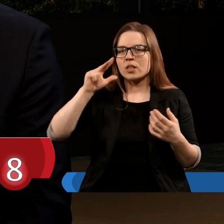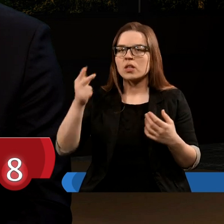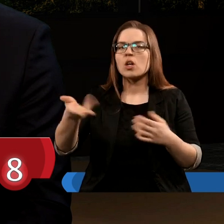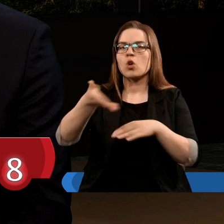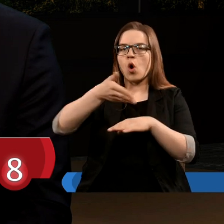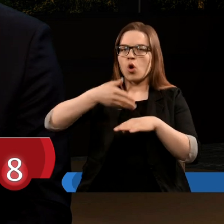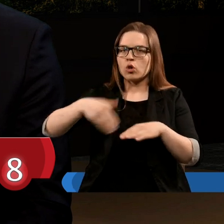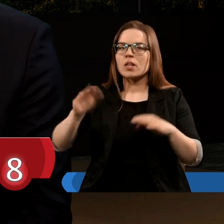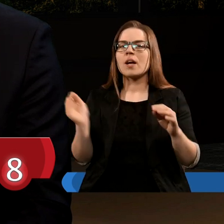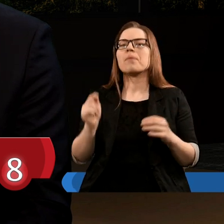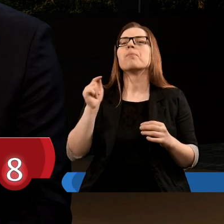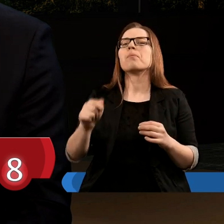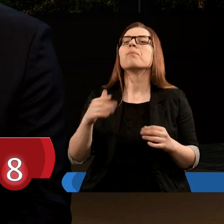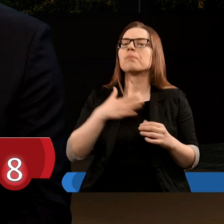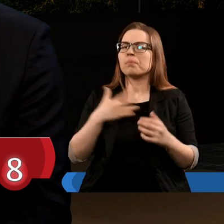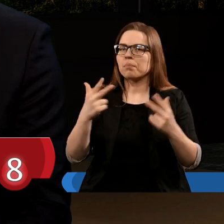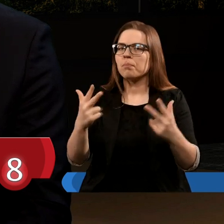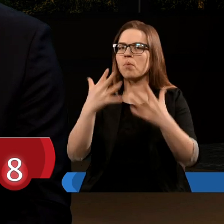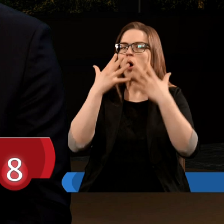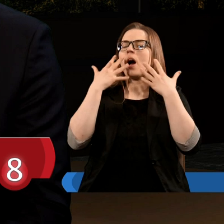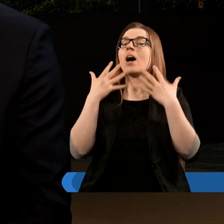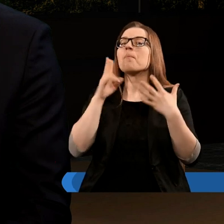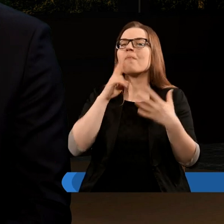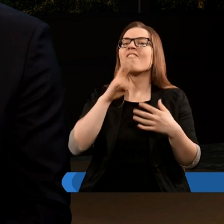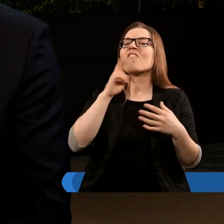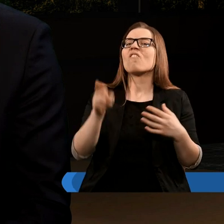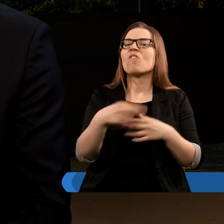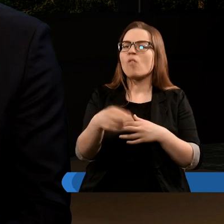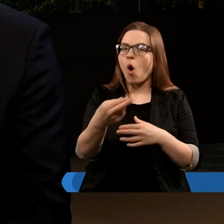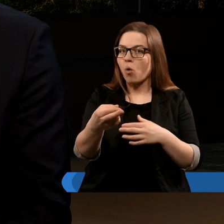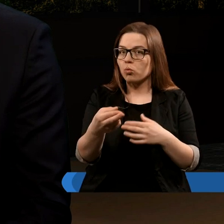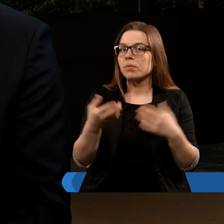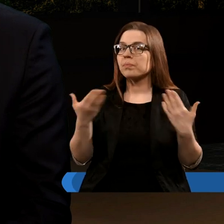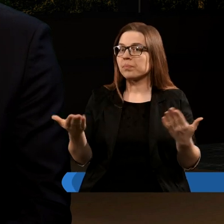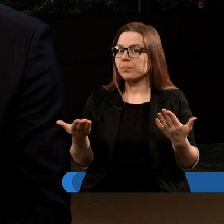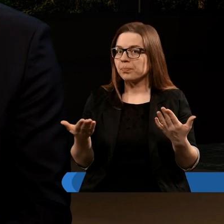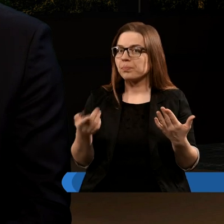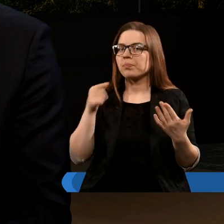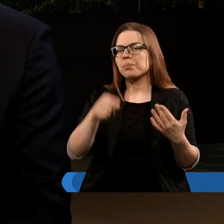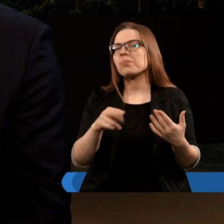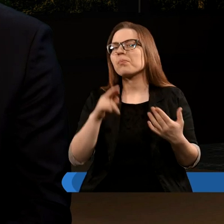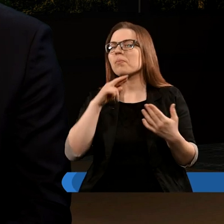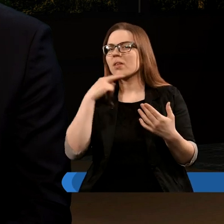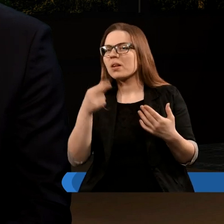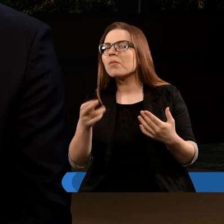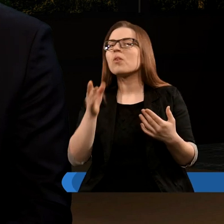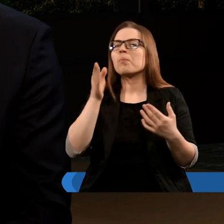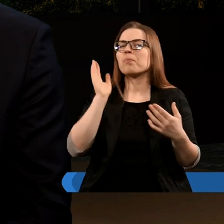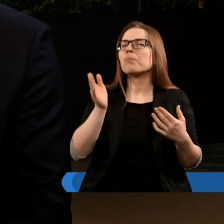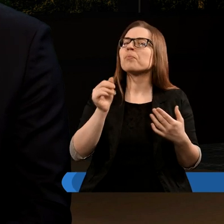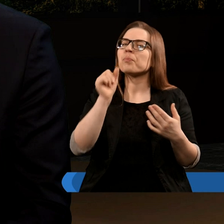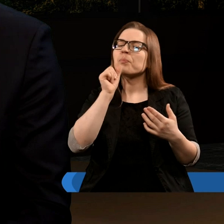rozdziału. Tam mamy pokazane węża, który gdzieś tam będzie dopuszczał,